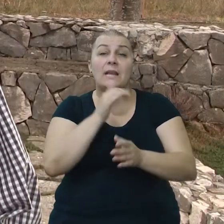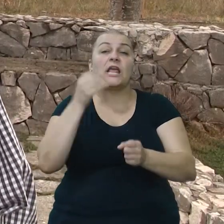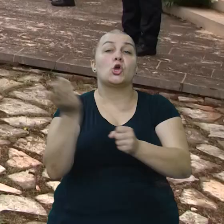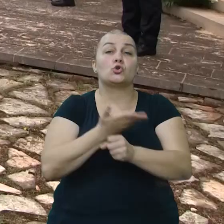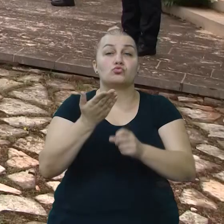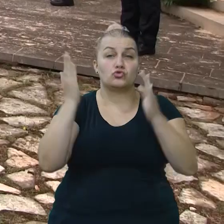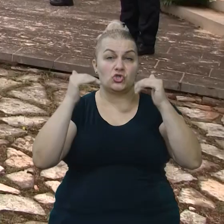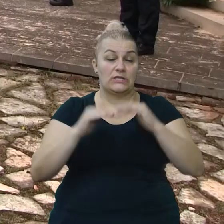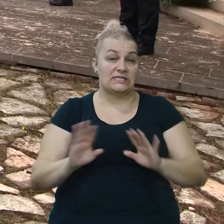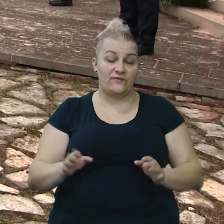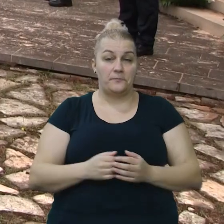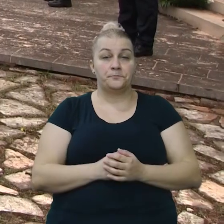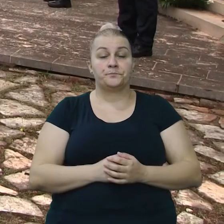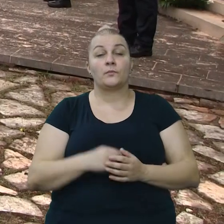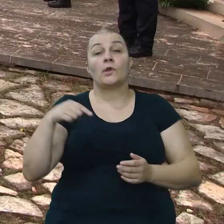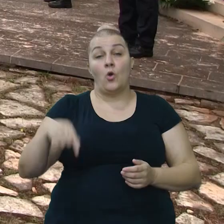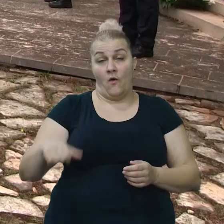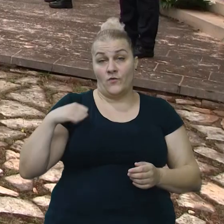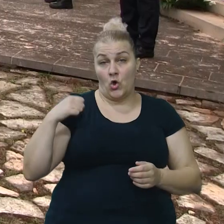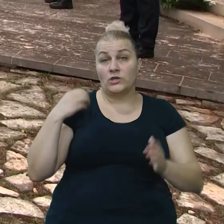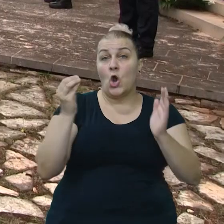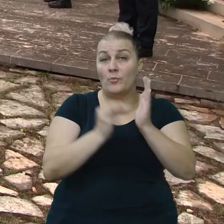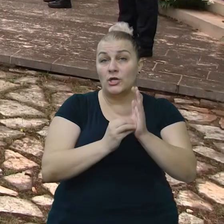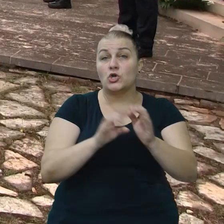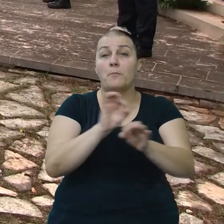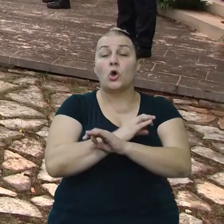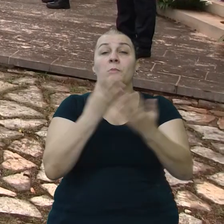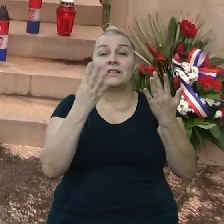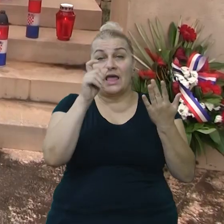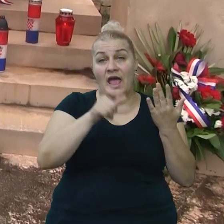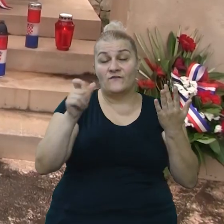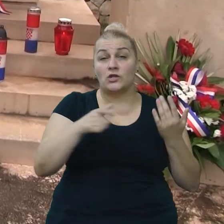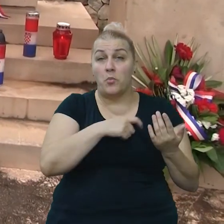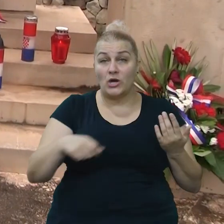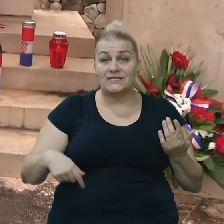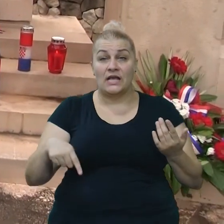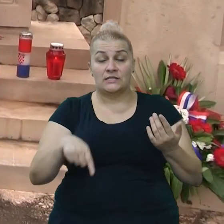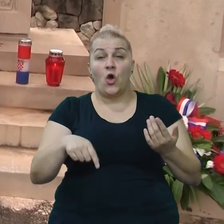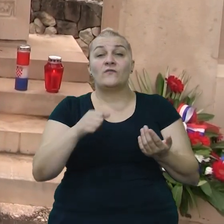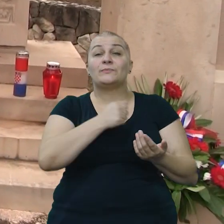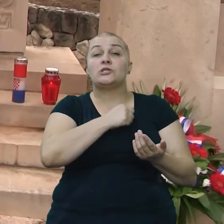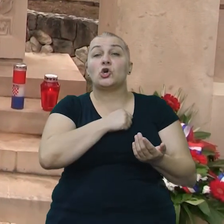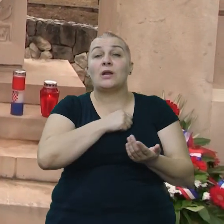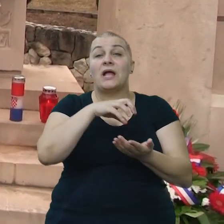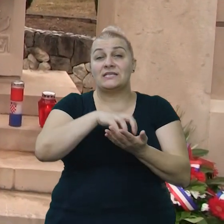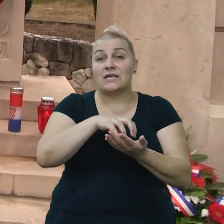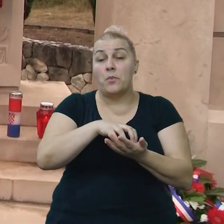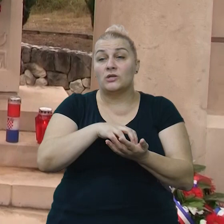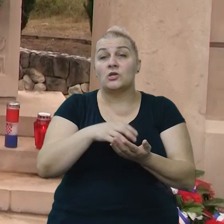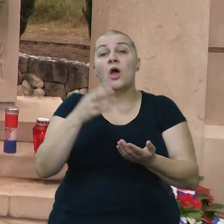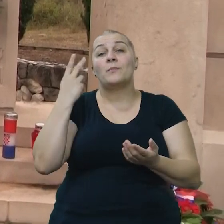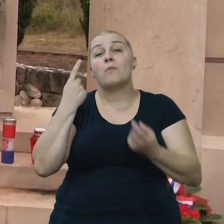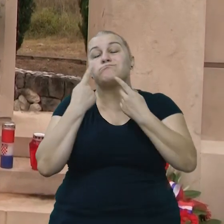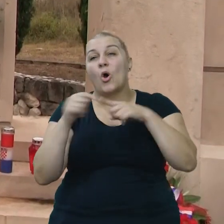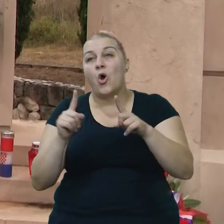i sve. Ovo godišnje obilježavanje pogibe devetorice policijaca Policijske uprave Splitsko-Dramatinske prošle u posljednom ozračju uvjetovano